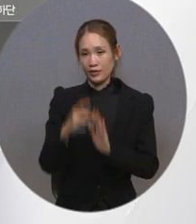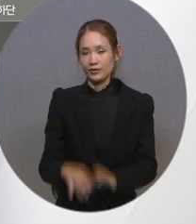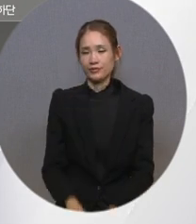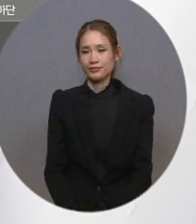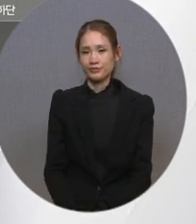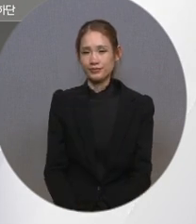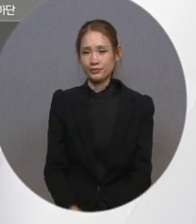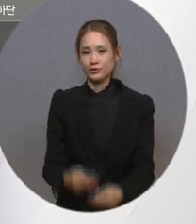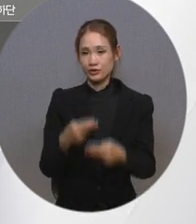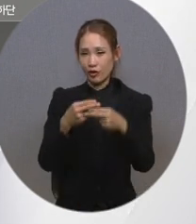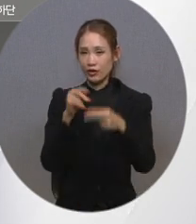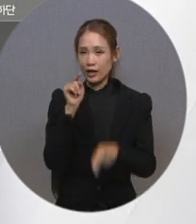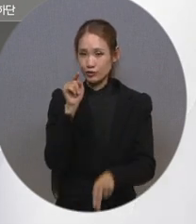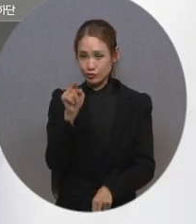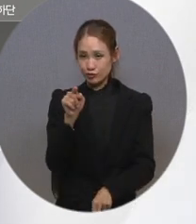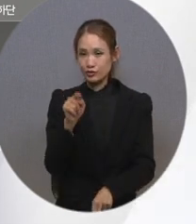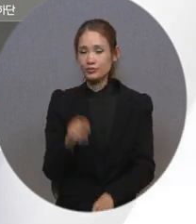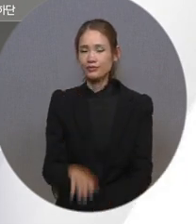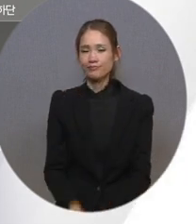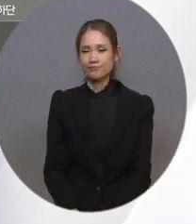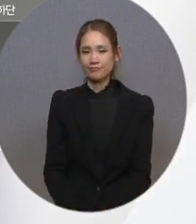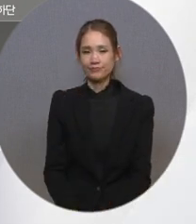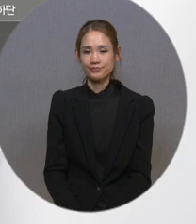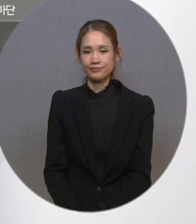저장해 주시면 적용됩니다.